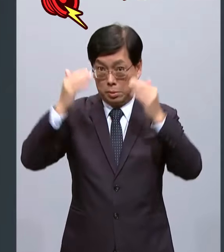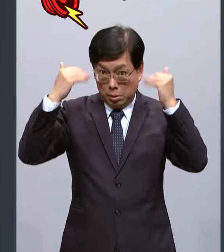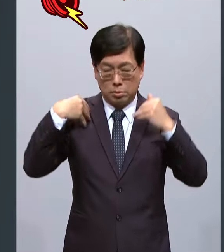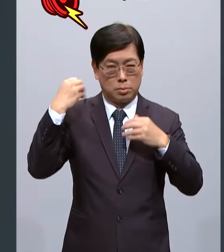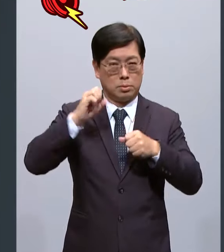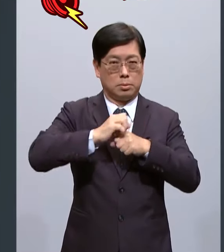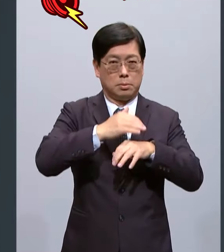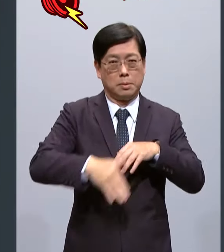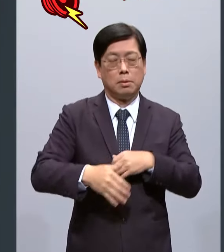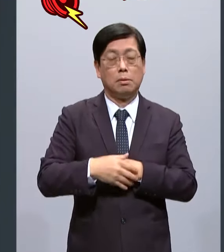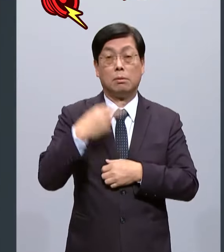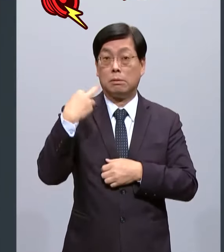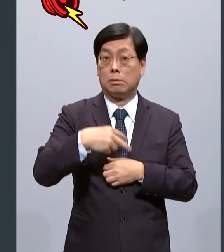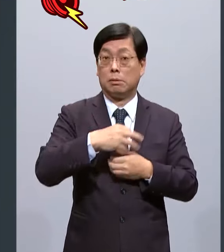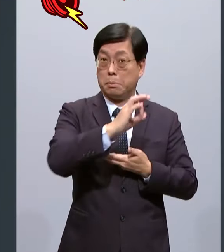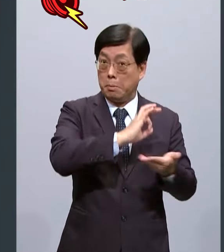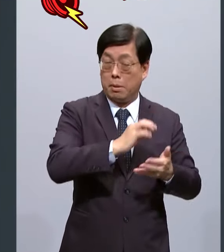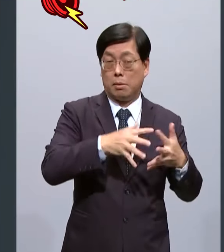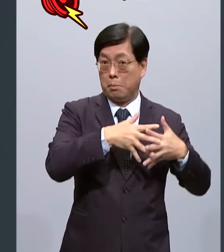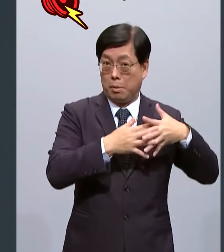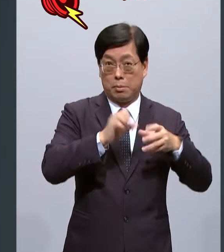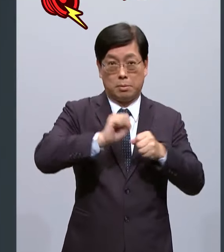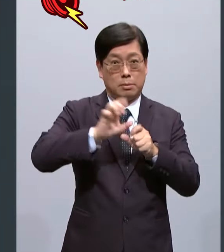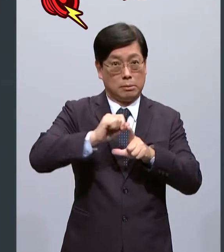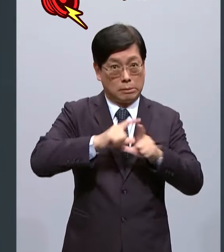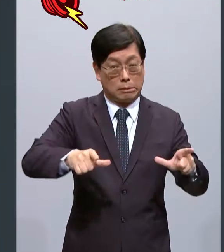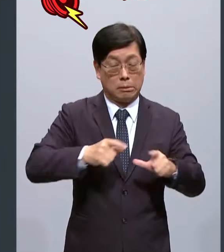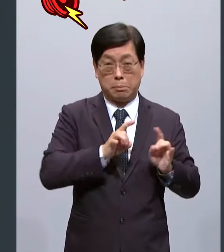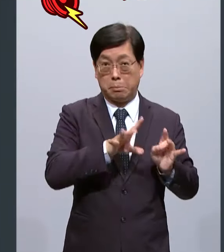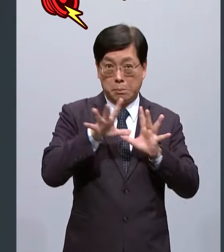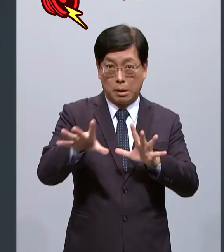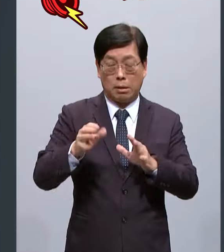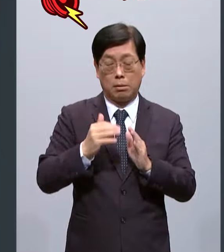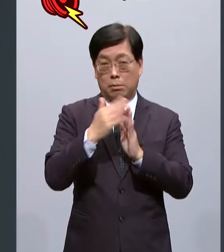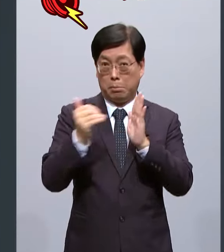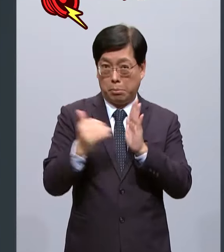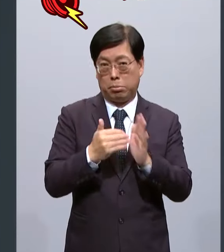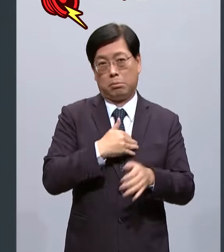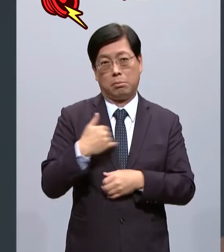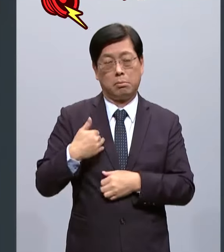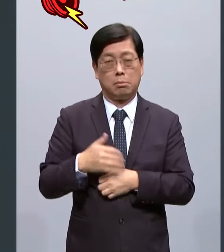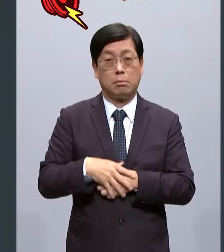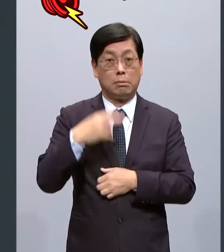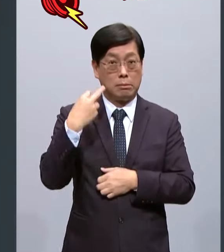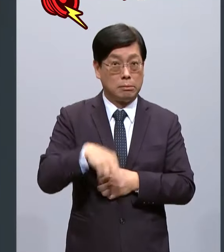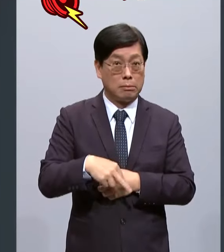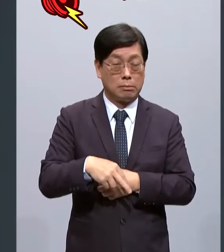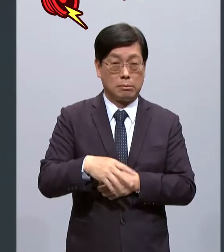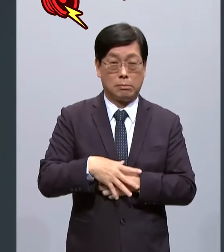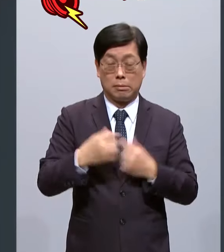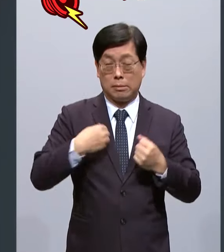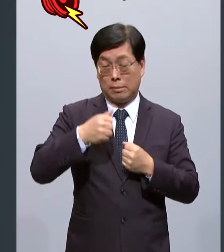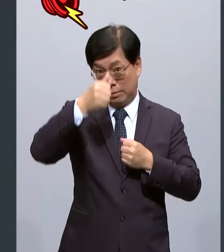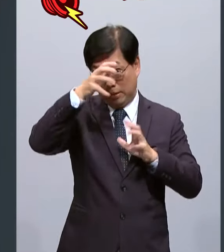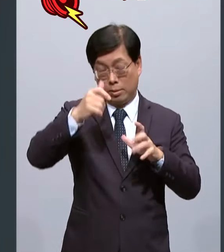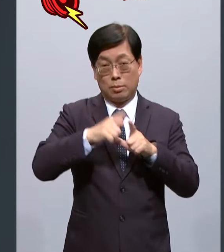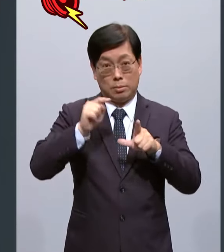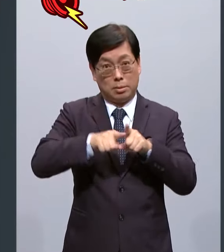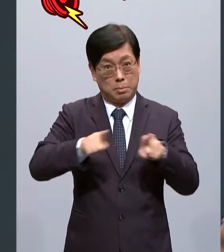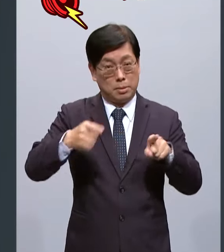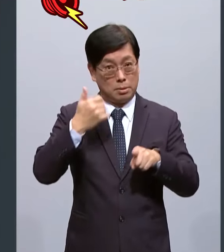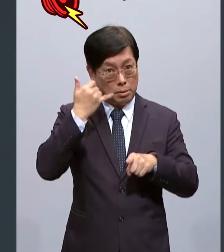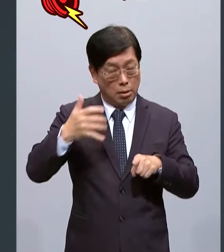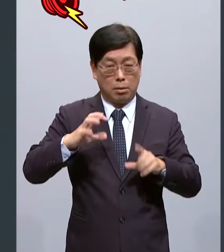新加坡也可以销到美国 加拿大澳大利亚 纽西兰还有印太许多国家